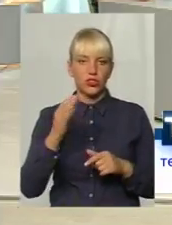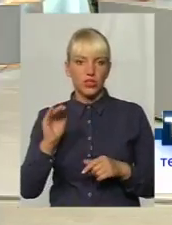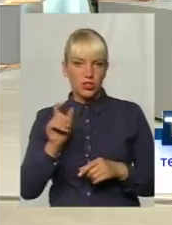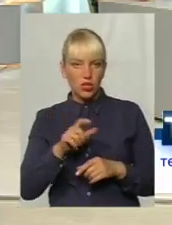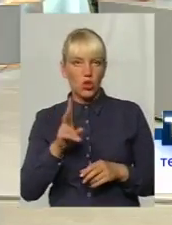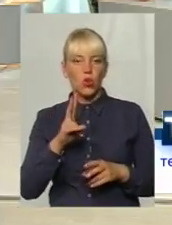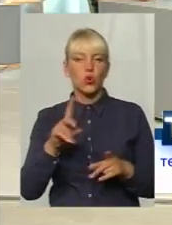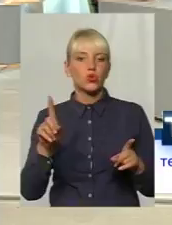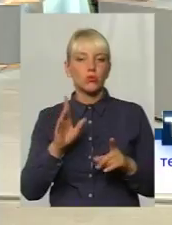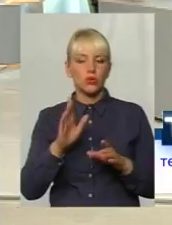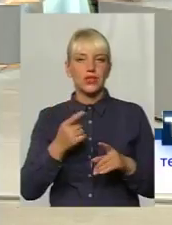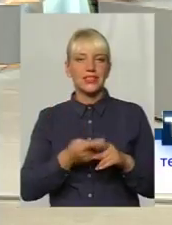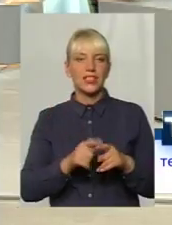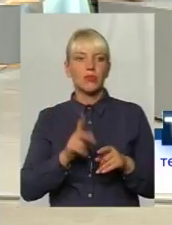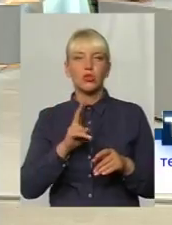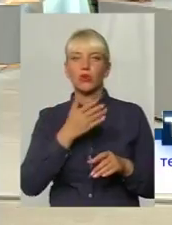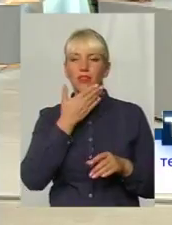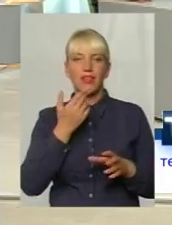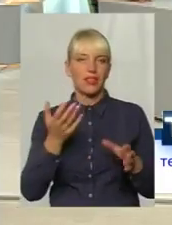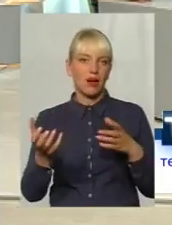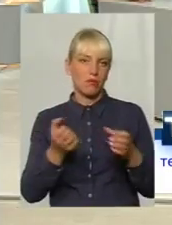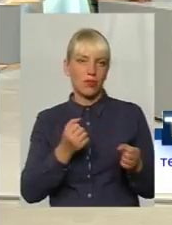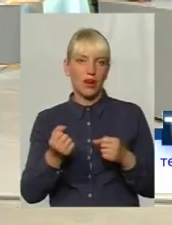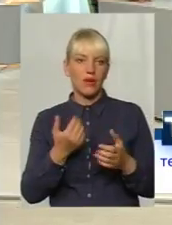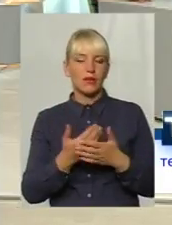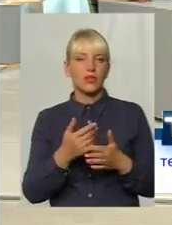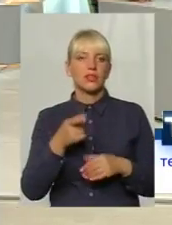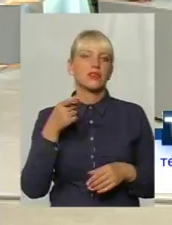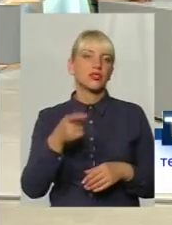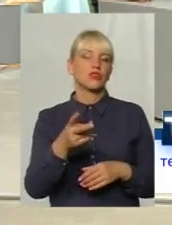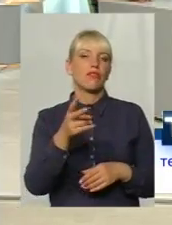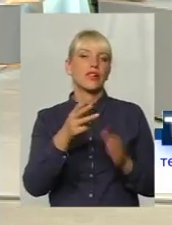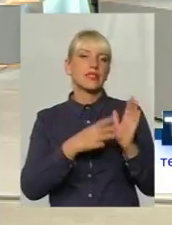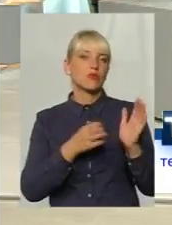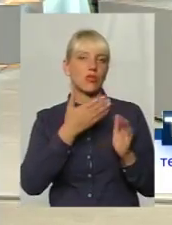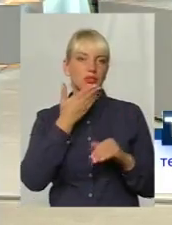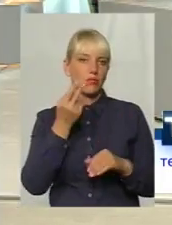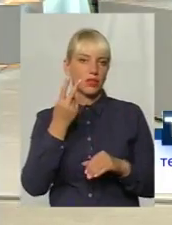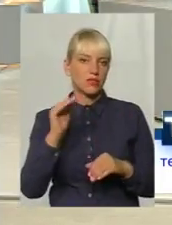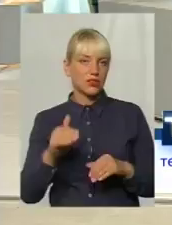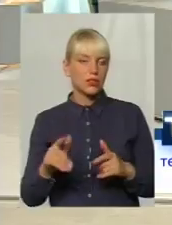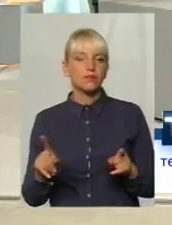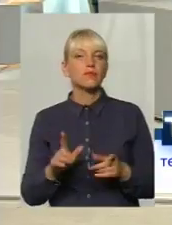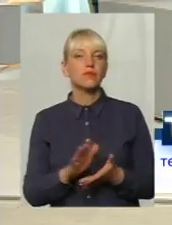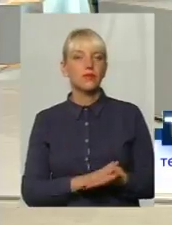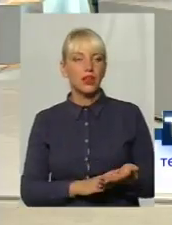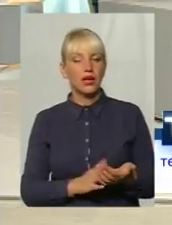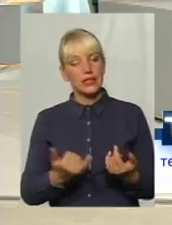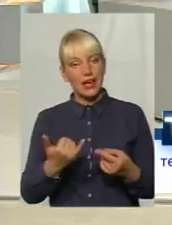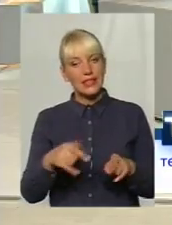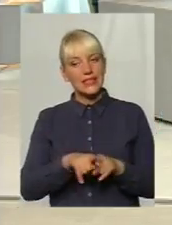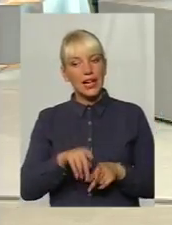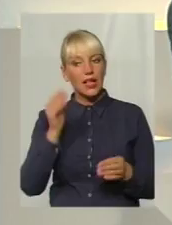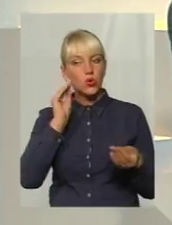хто не набрав 2 тисячі, а набрав 1 800, скажем так. Ну зараз думка така, що тоді він не буде працювати.